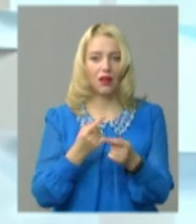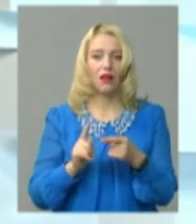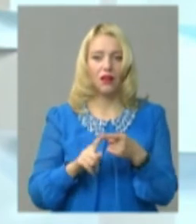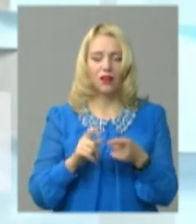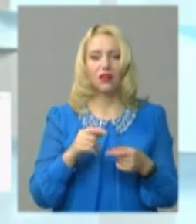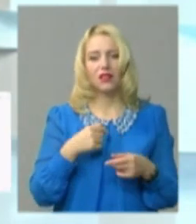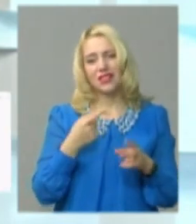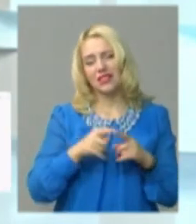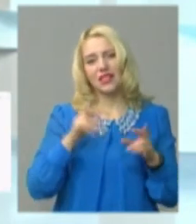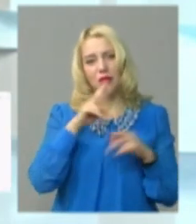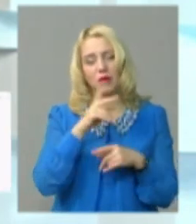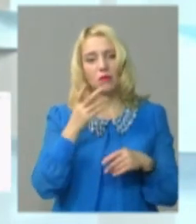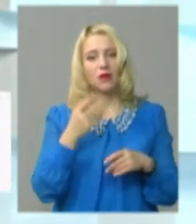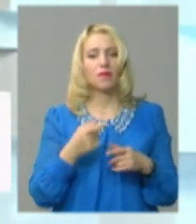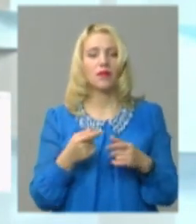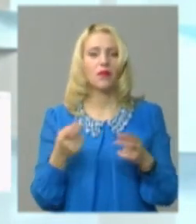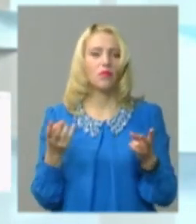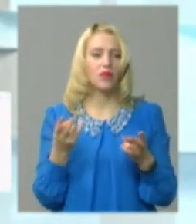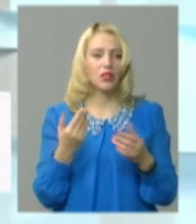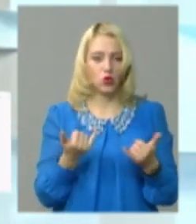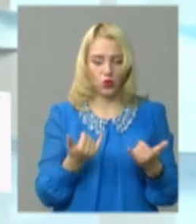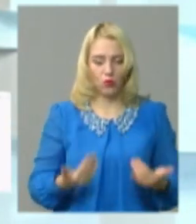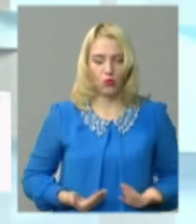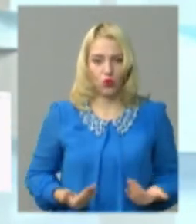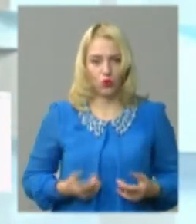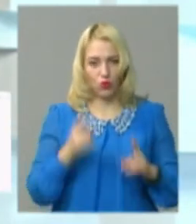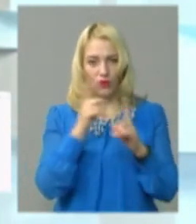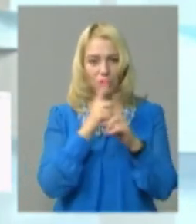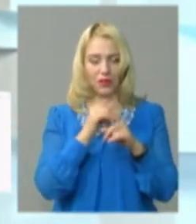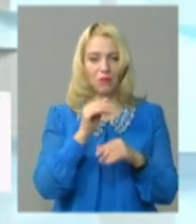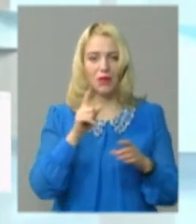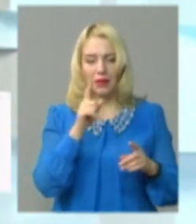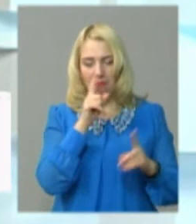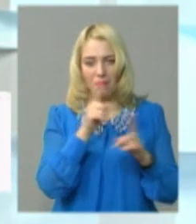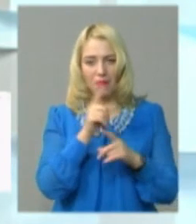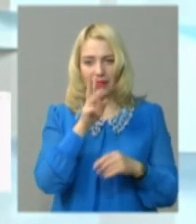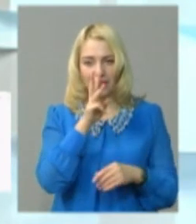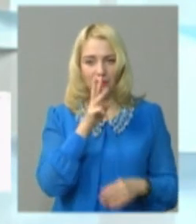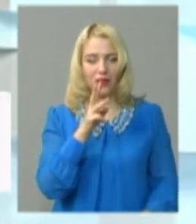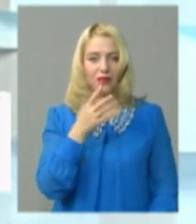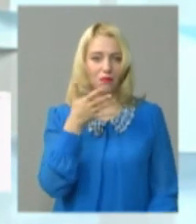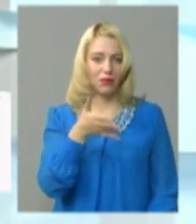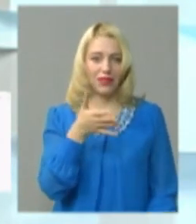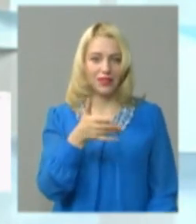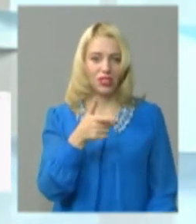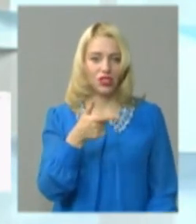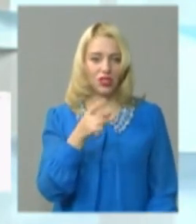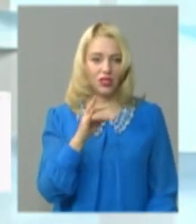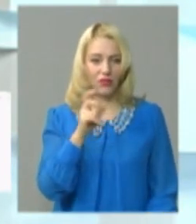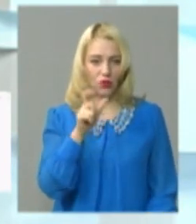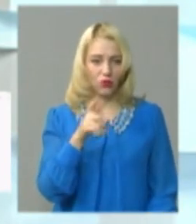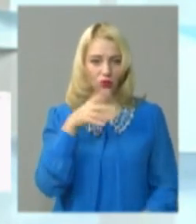повинна пройти якась оптимізація. Сьогодні прожитковий мінімум чи мінімальна заробітна плат – 5 тисяч гривень. І людина